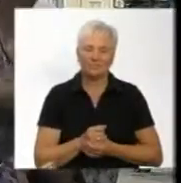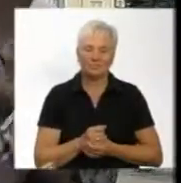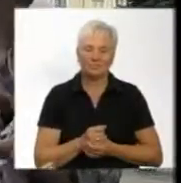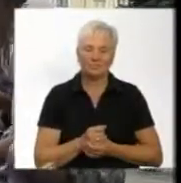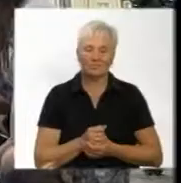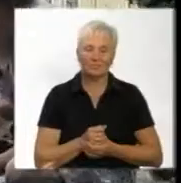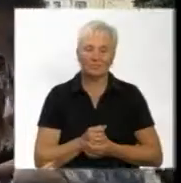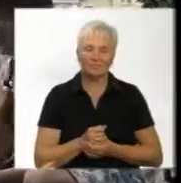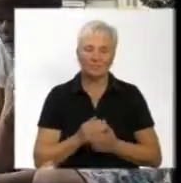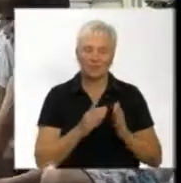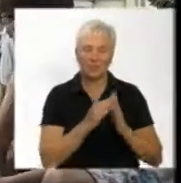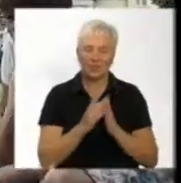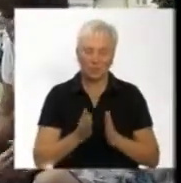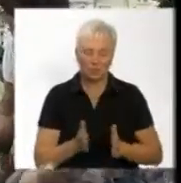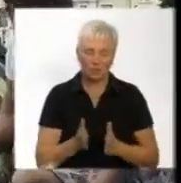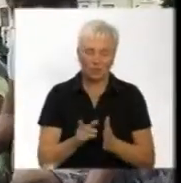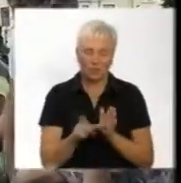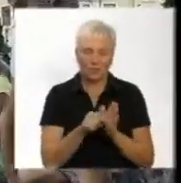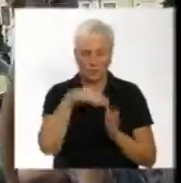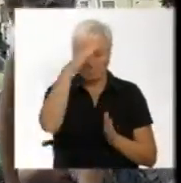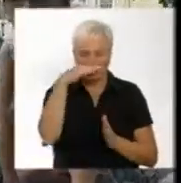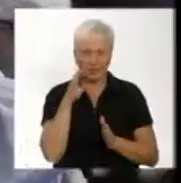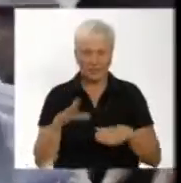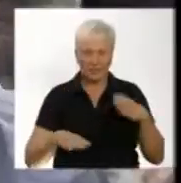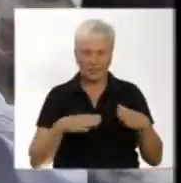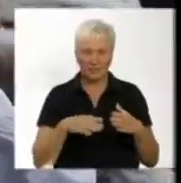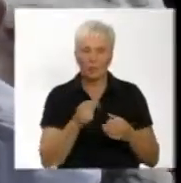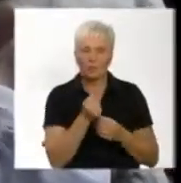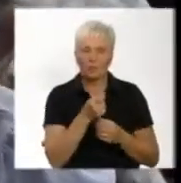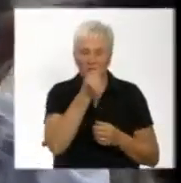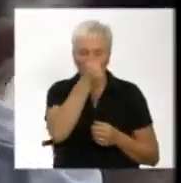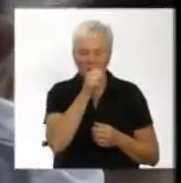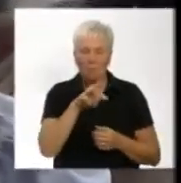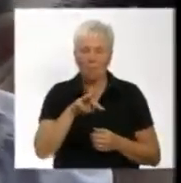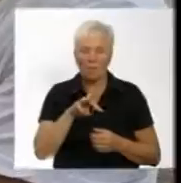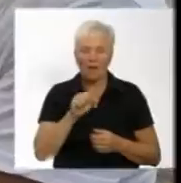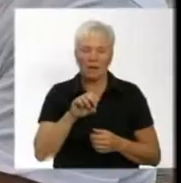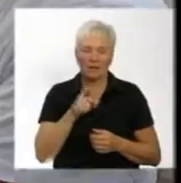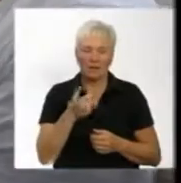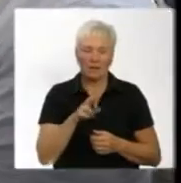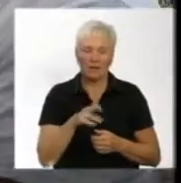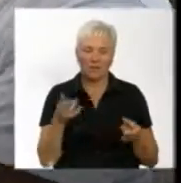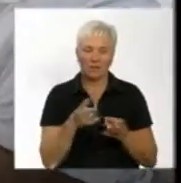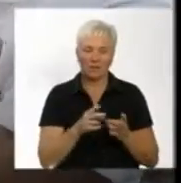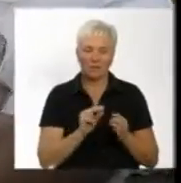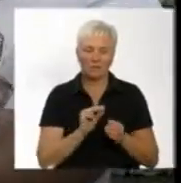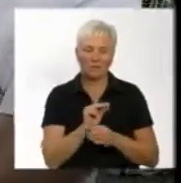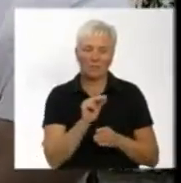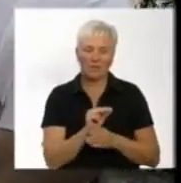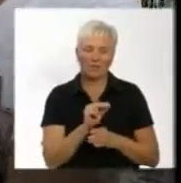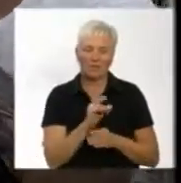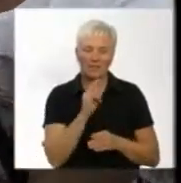На сусідній доріжці разом з батьками тренується одинадцятимісячна Марія. Потрібно привчати дитину до